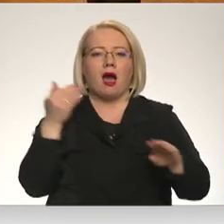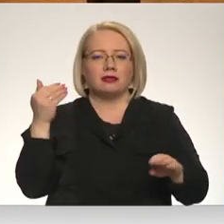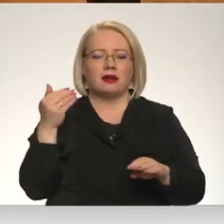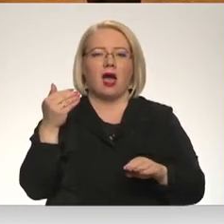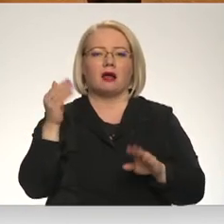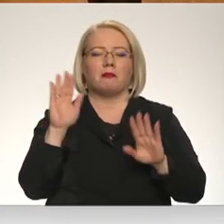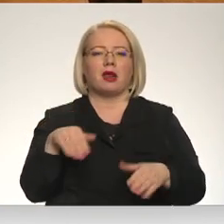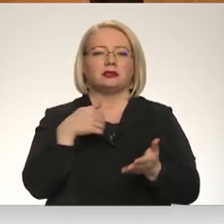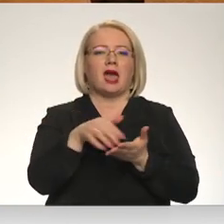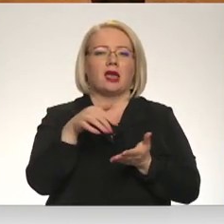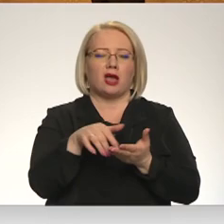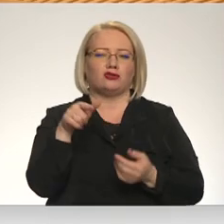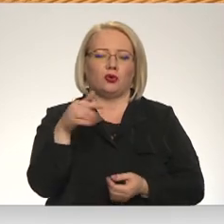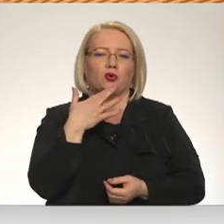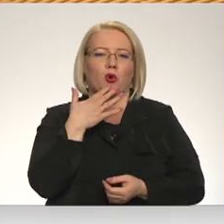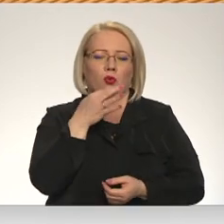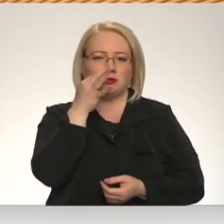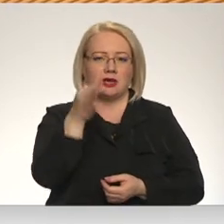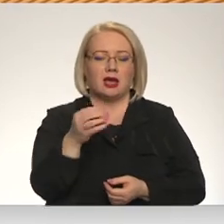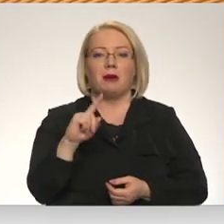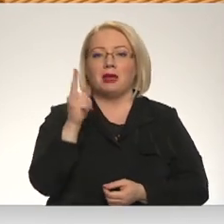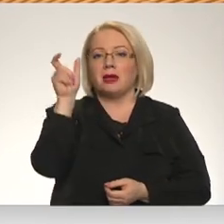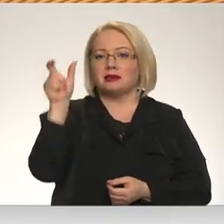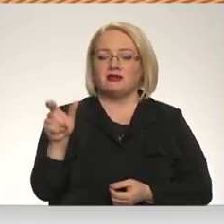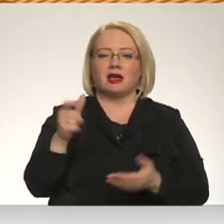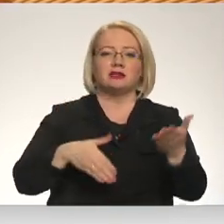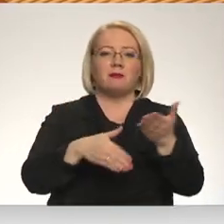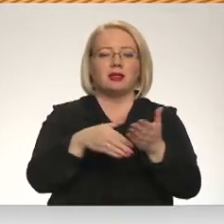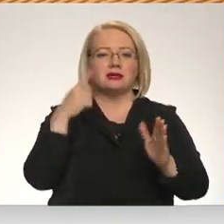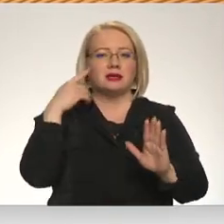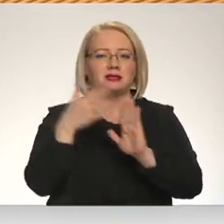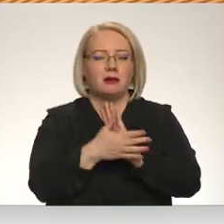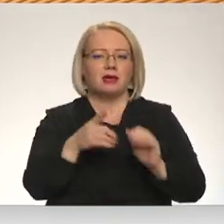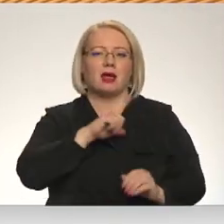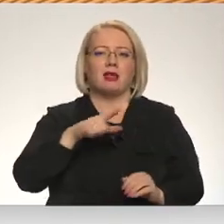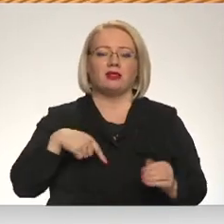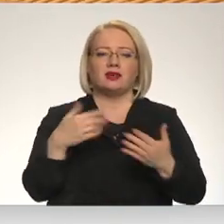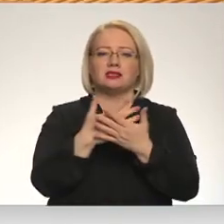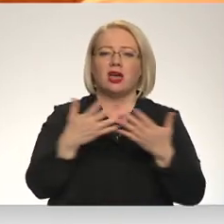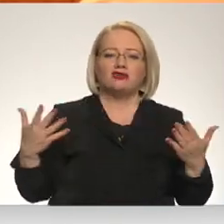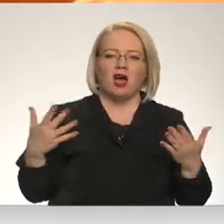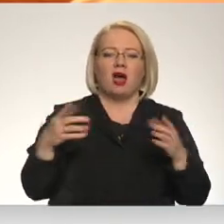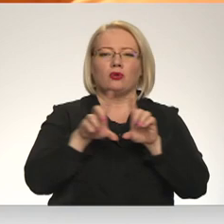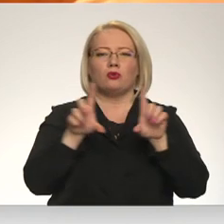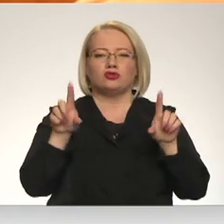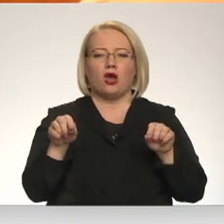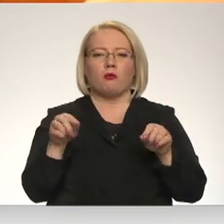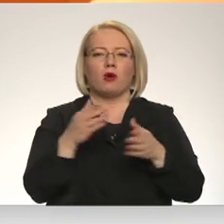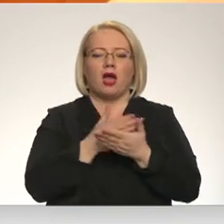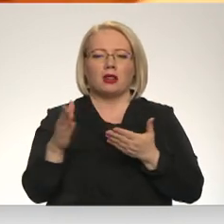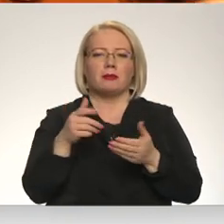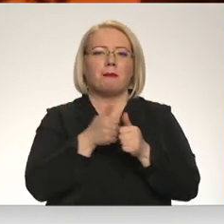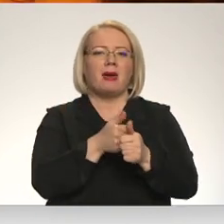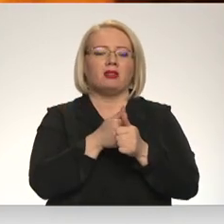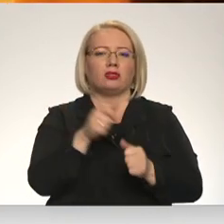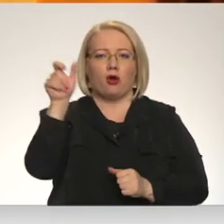staigāt. Viņa jokojot saka. Pirmais cilvēks, kas palīdzēja saprast Latvijas dažādu dienestu kārtību, bija mentori Nadija